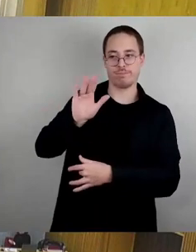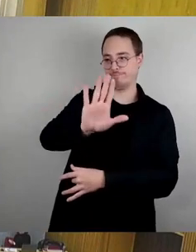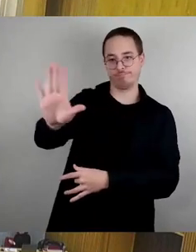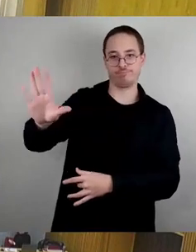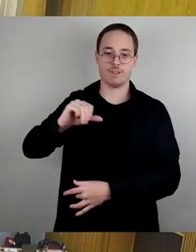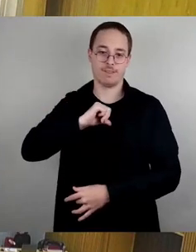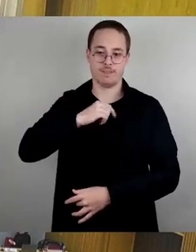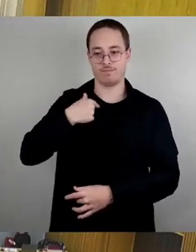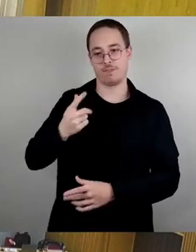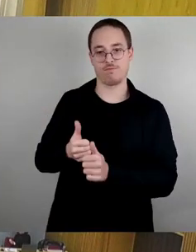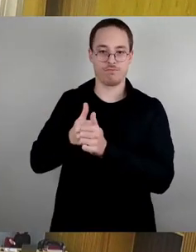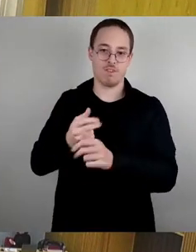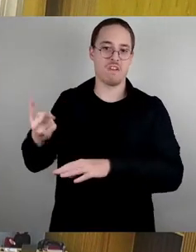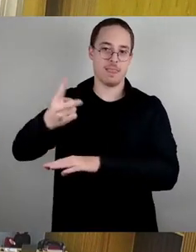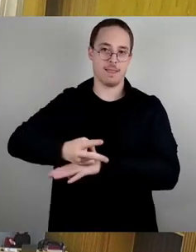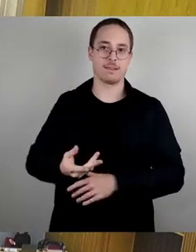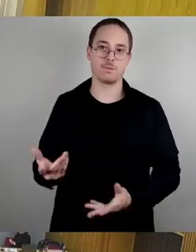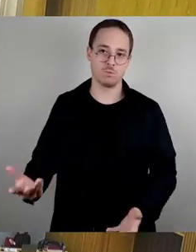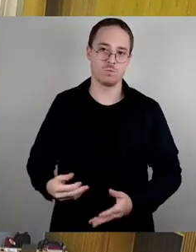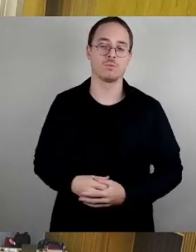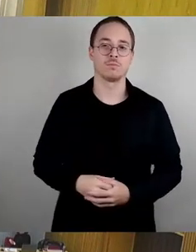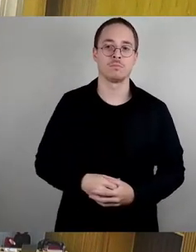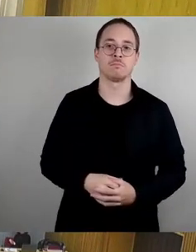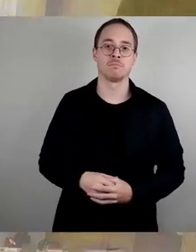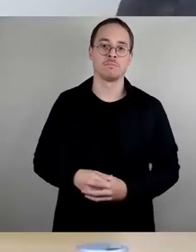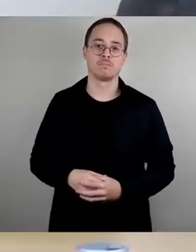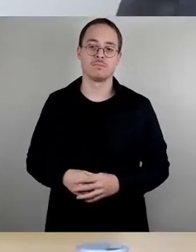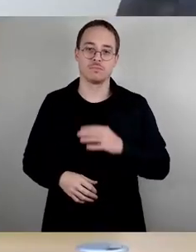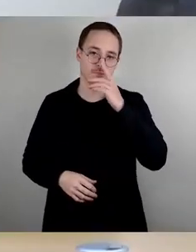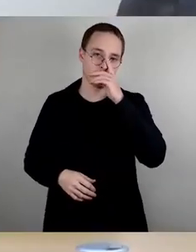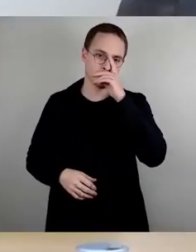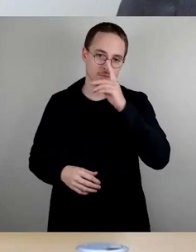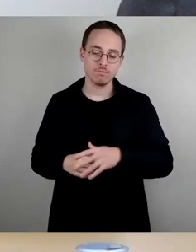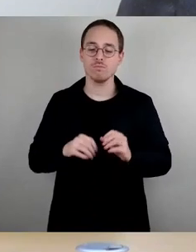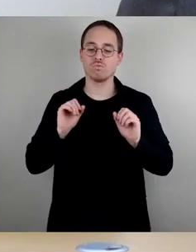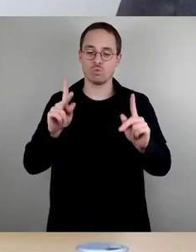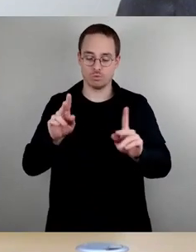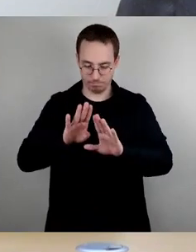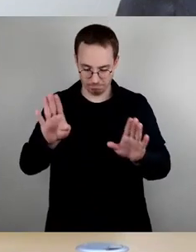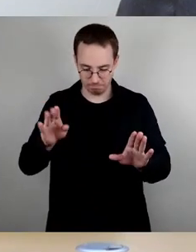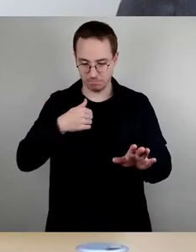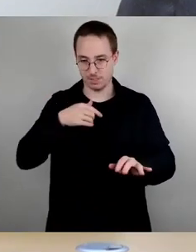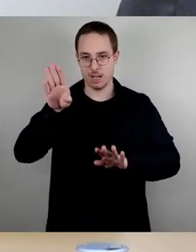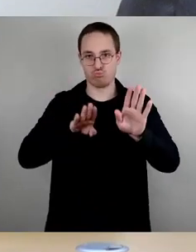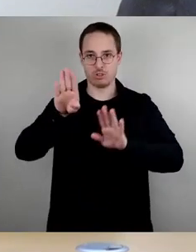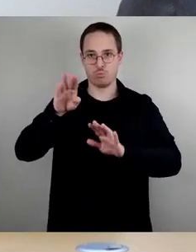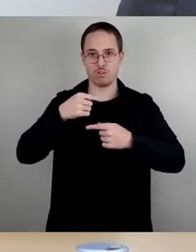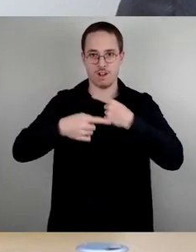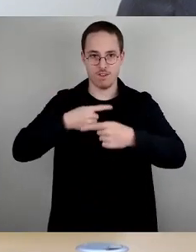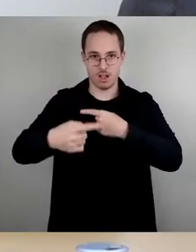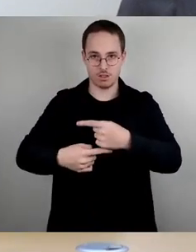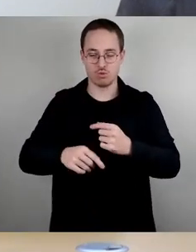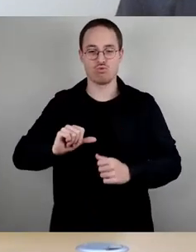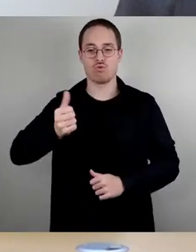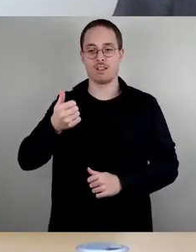Okay, kommen wir ins Abstimmungsverfahren. Ich würde zuerst den Änderungsantrag FDP